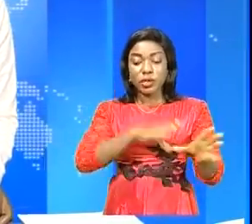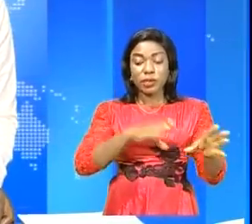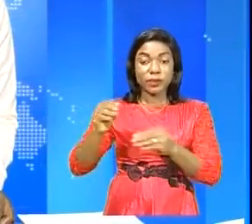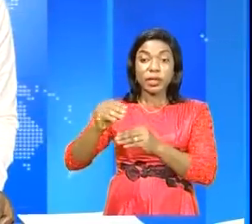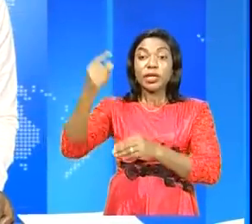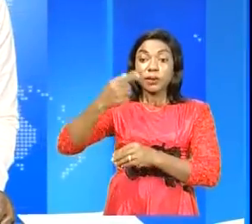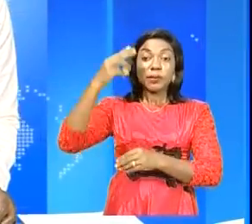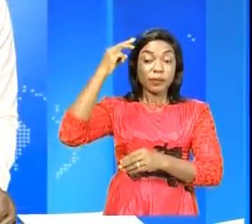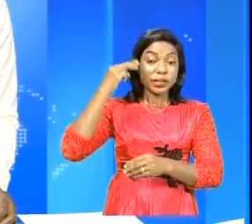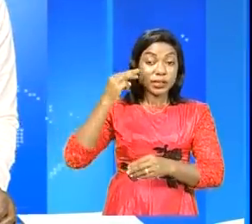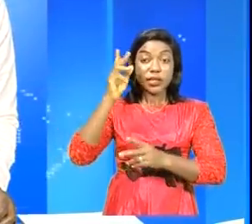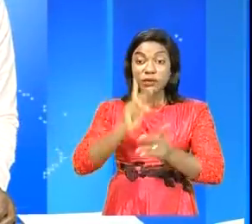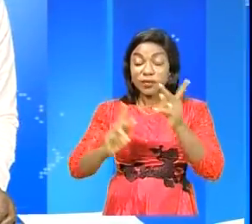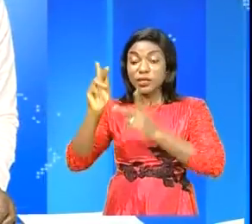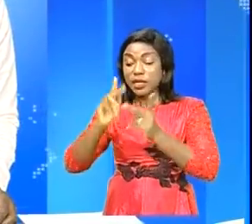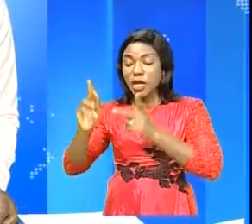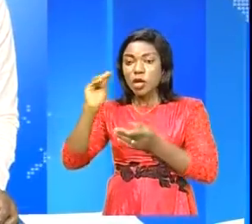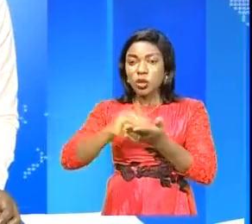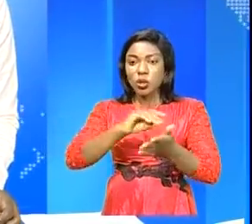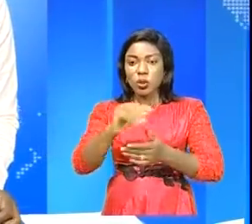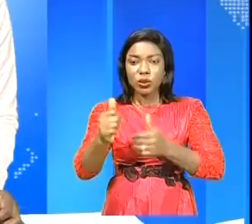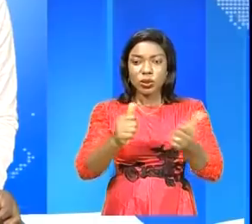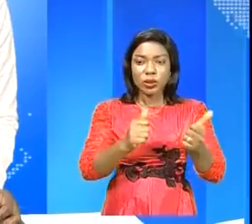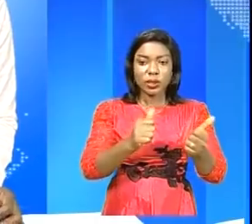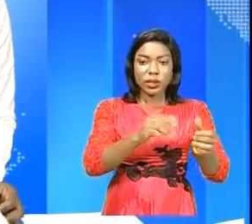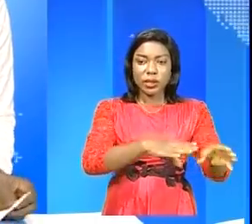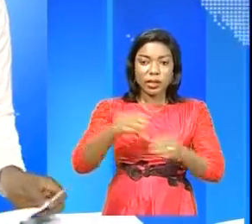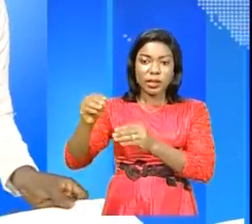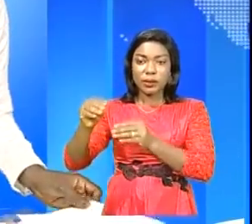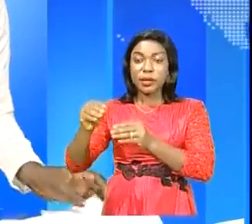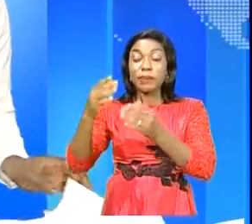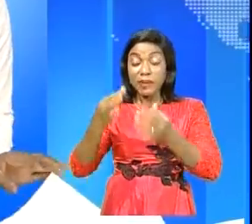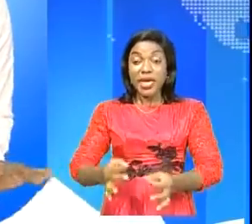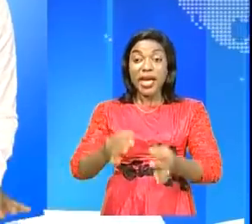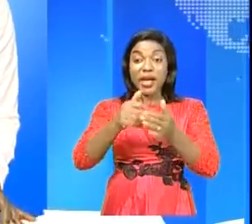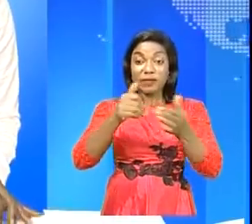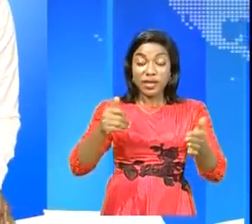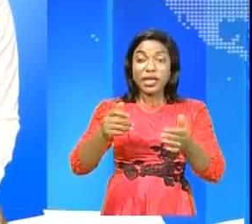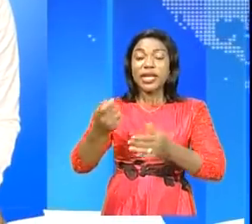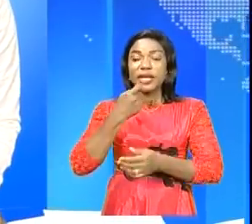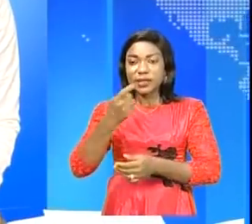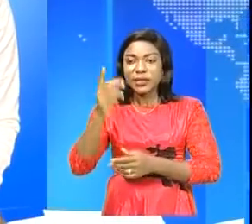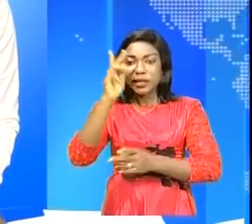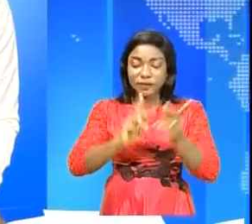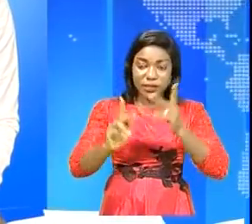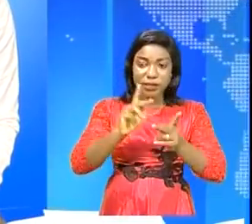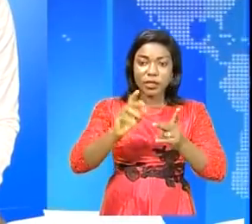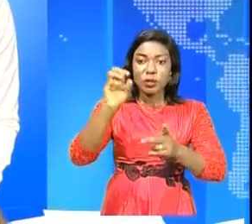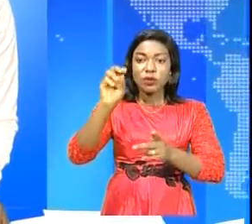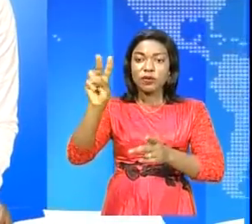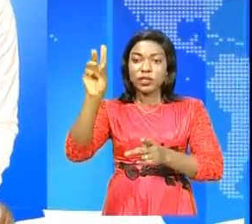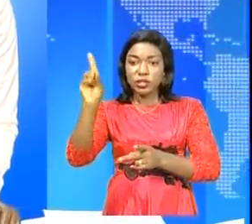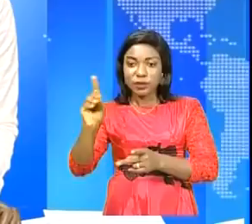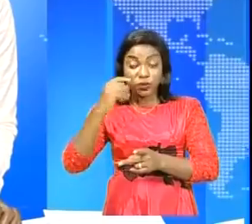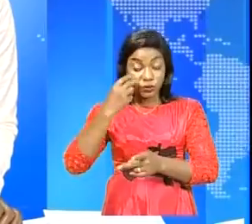ministre a par la suite visité quelques sites où sont logés les déplacés. Bien avancé là, il avait visité l'OVG dès